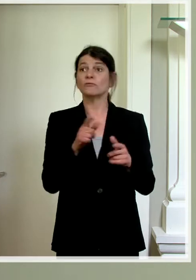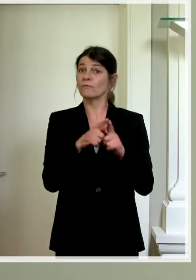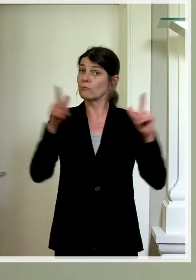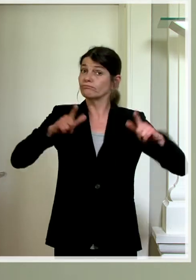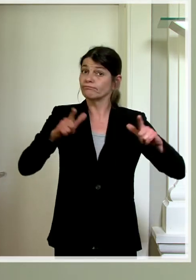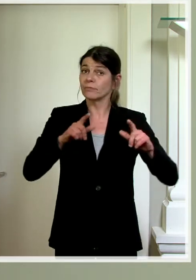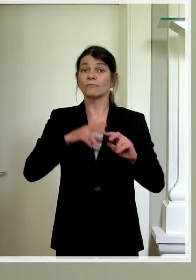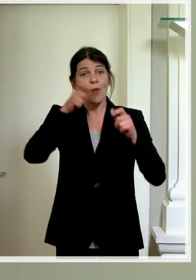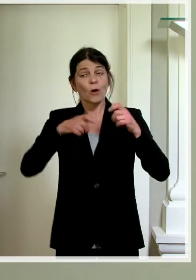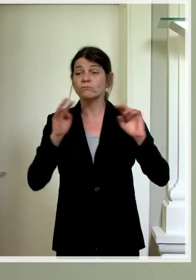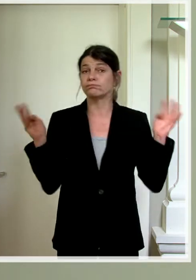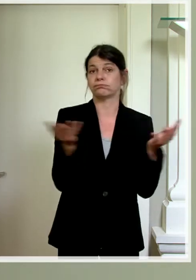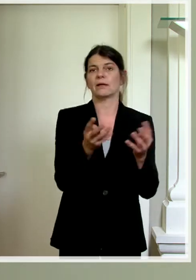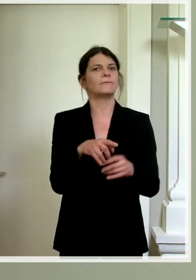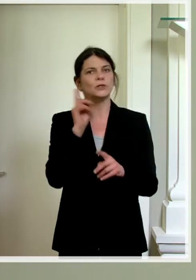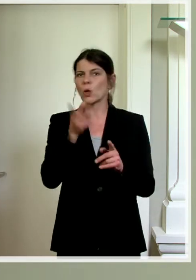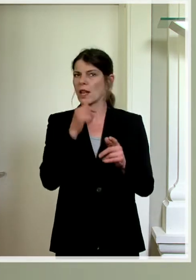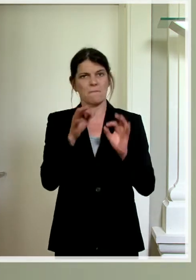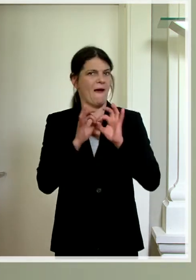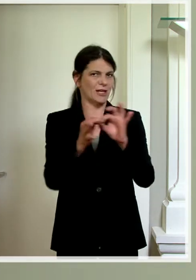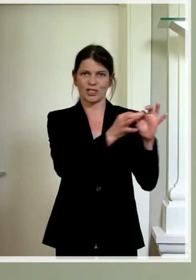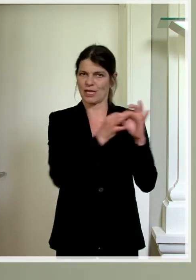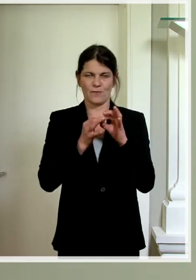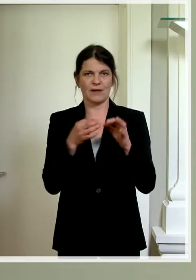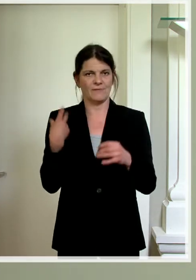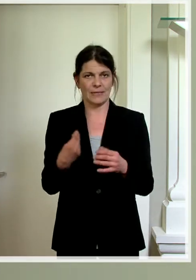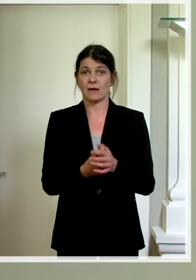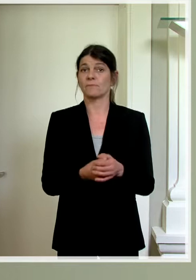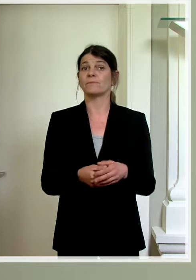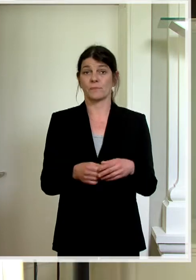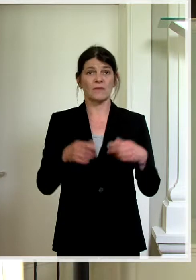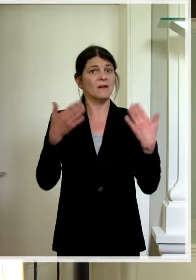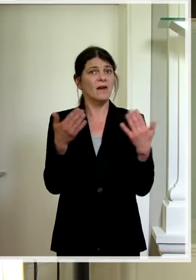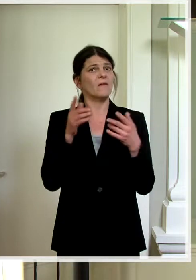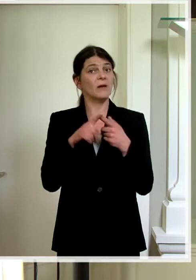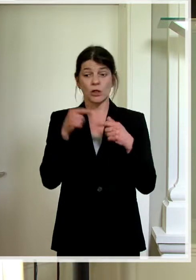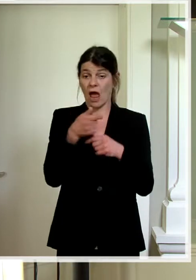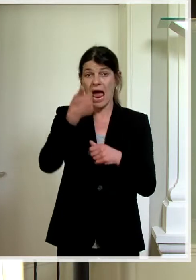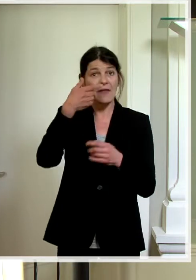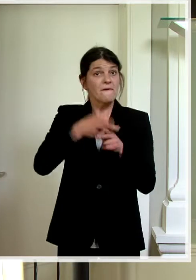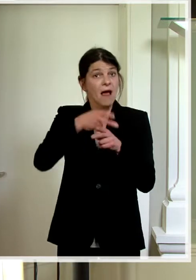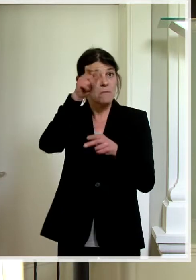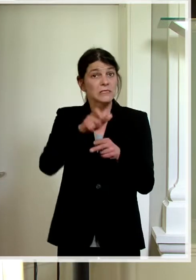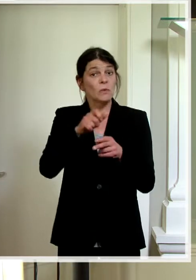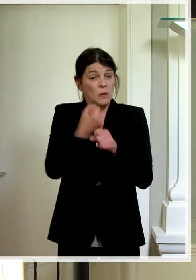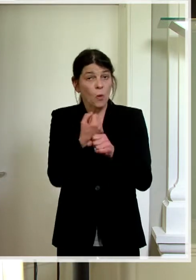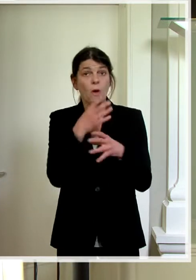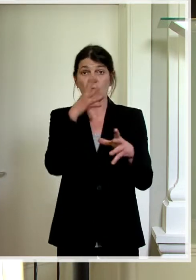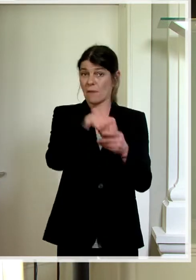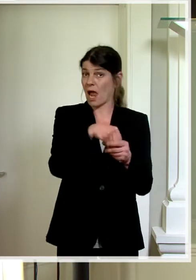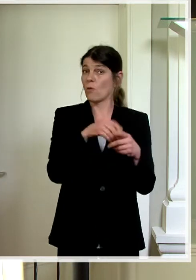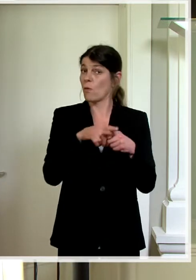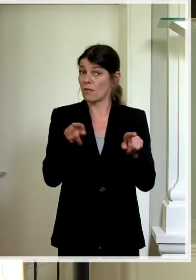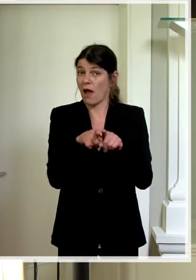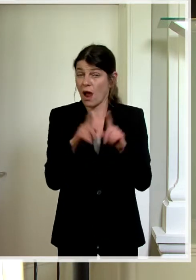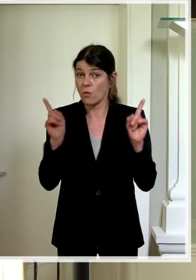keine Ansteckungen zu haben, wenn dort sich eine erkrankte Person aufhält. Und natürlich